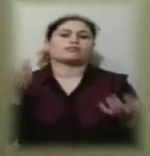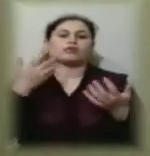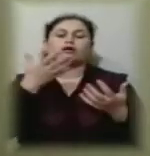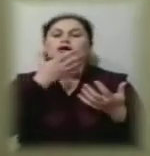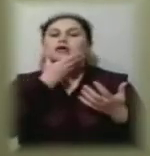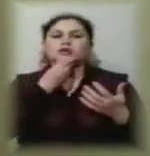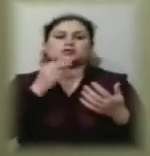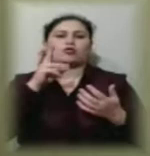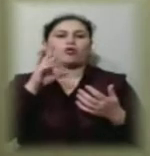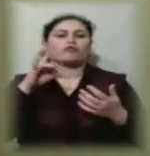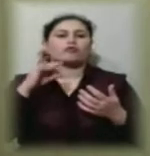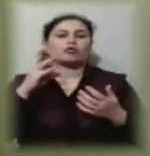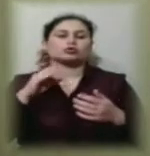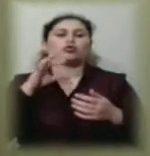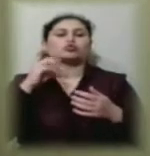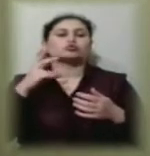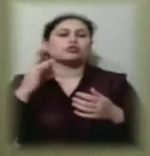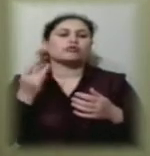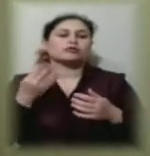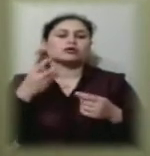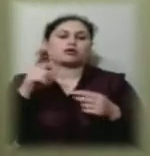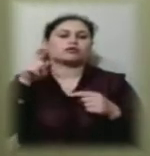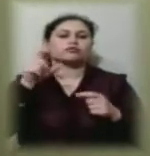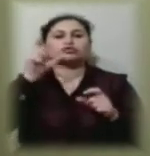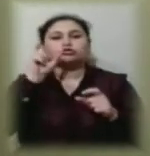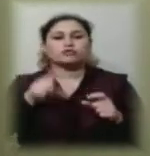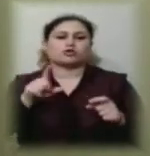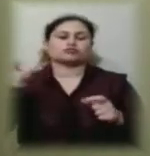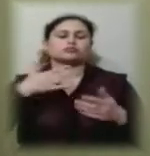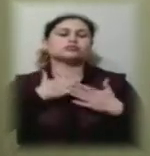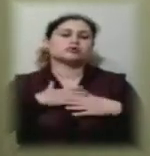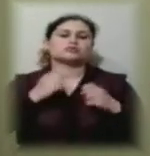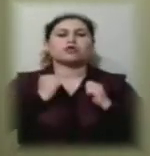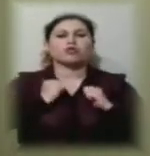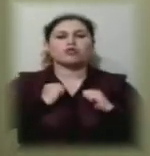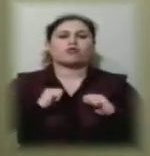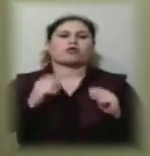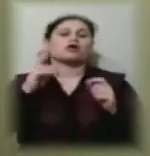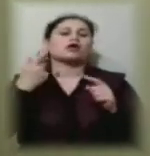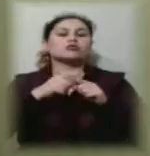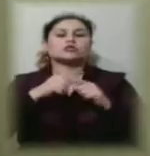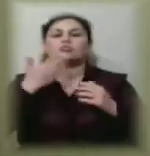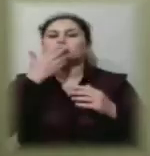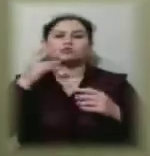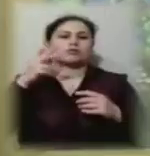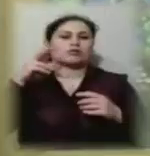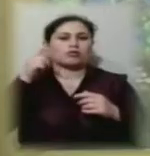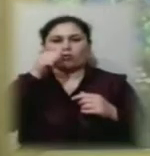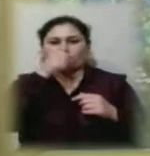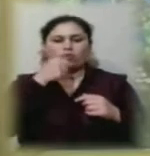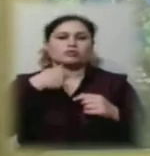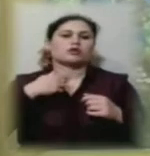умови для цієї людини, а також прагнемо останні роки створювати позитивний простір.